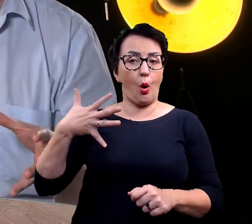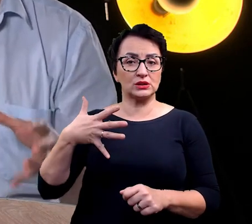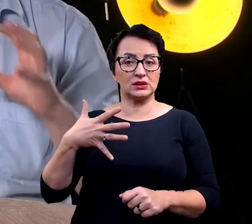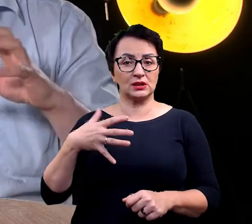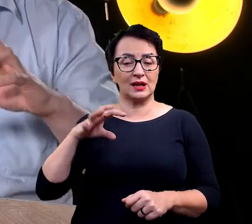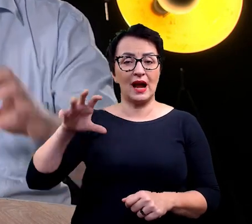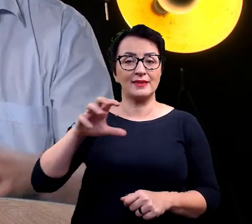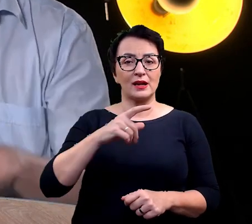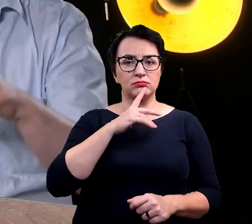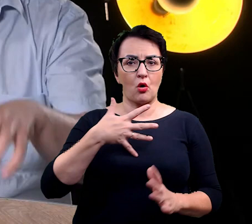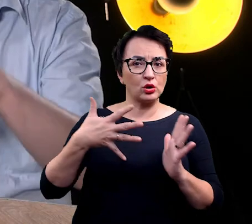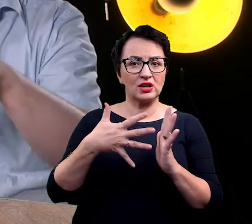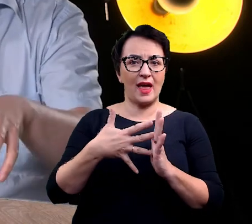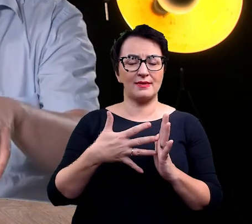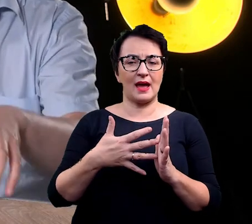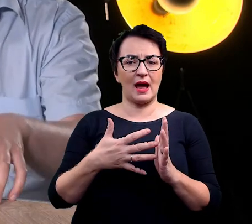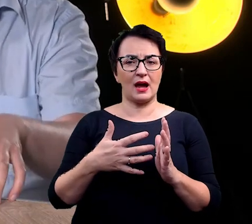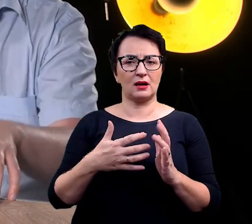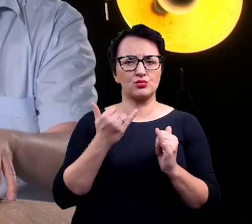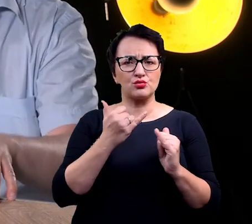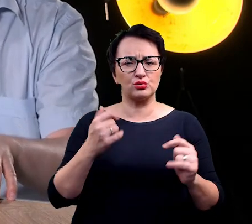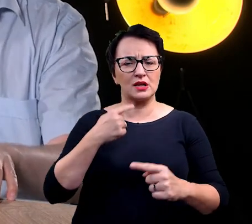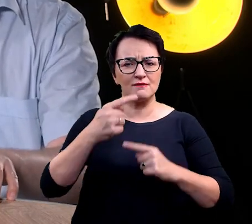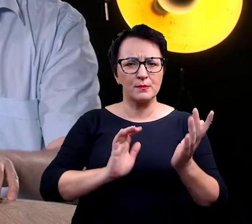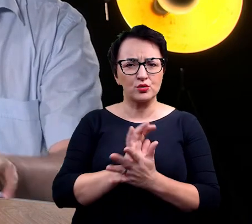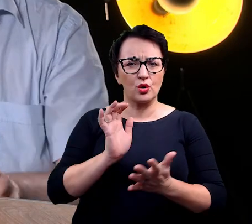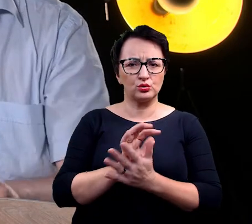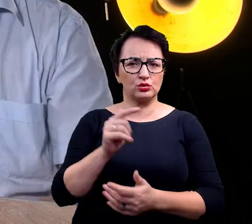kategorie oceny, że trzeba jakieś publikacje wyprodukować.